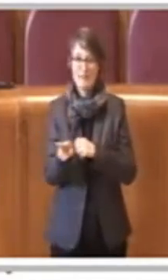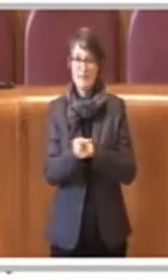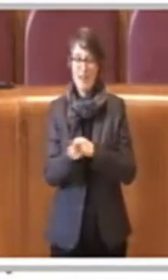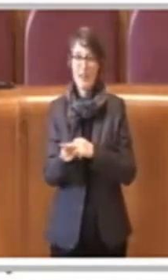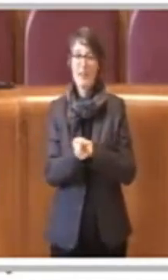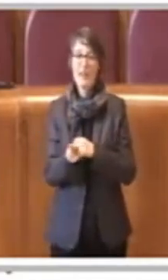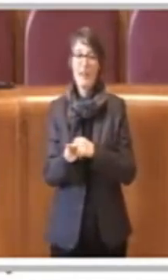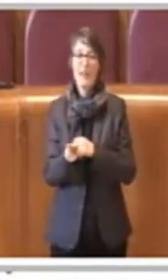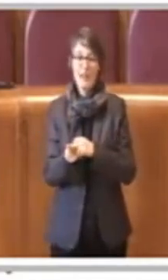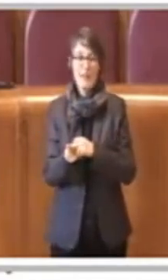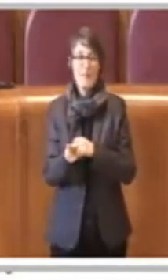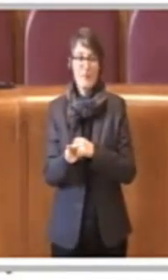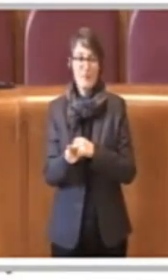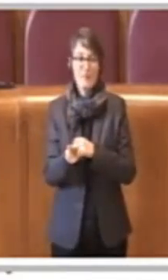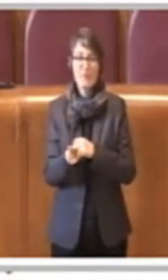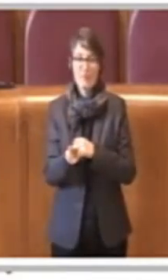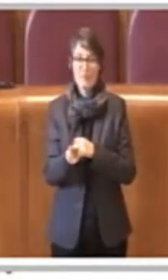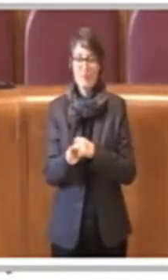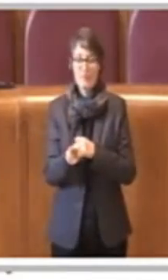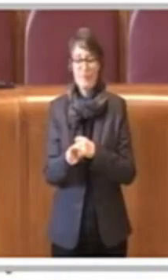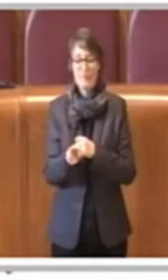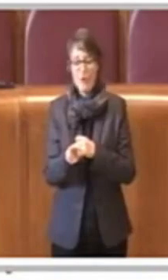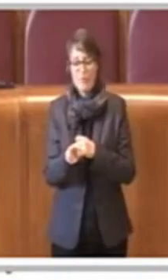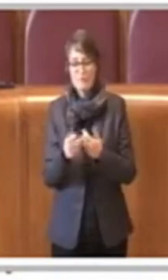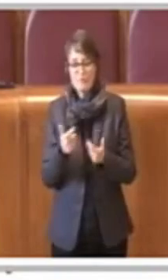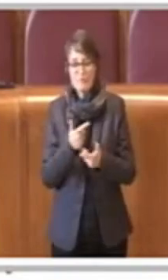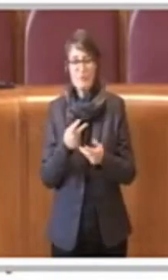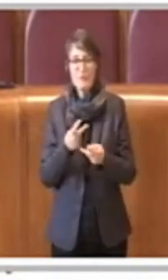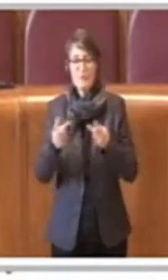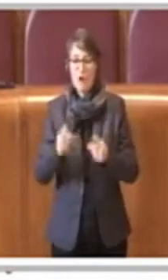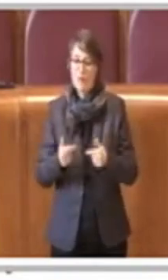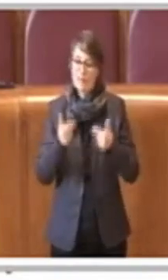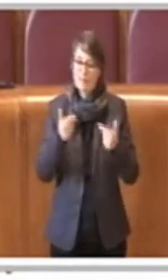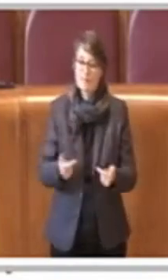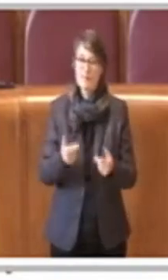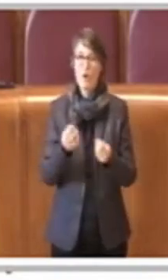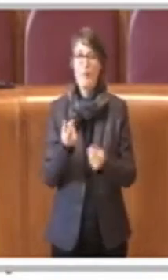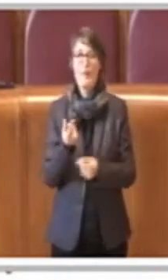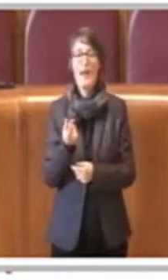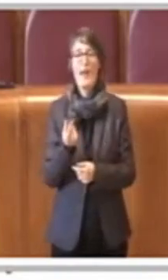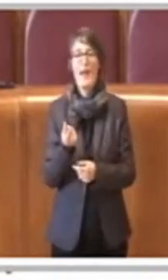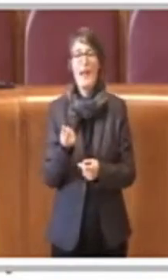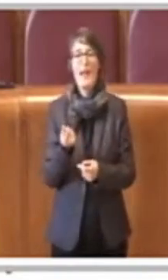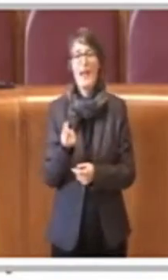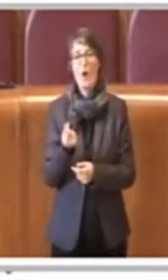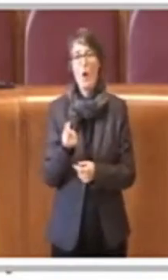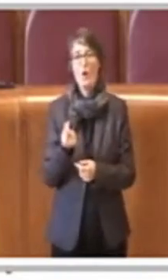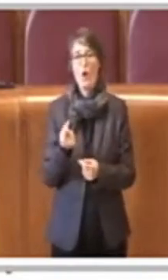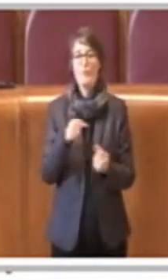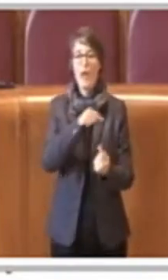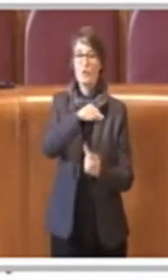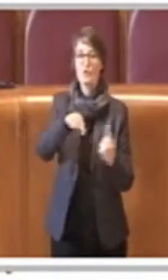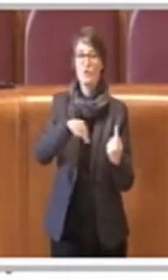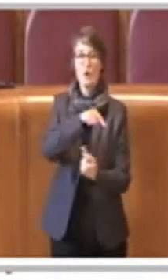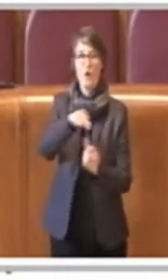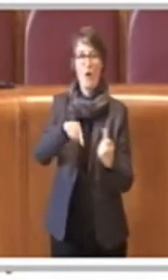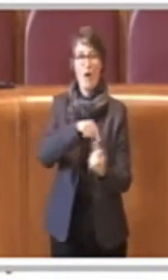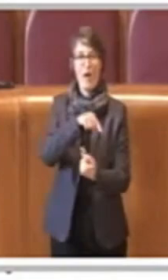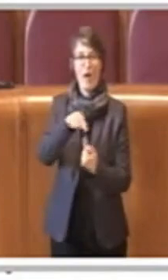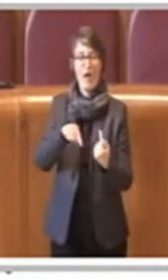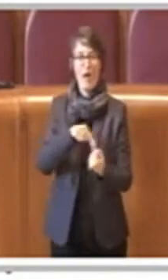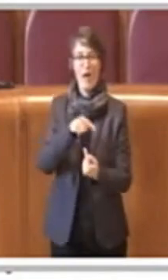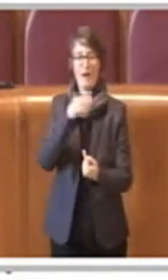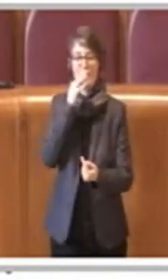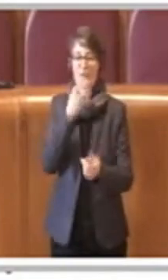una sorta di economia circolare, nel senso producendo ovviamente alimenti che poi possono essere comunque rivenduti all'interno